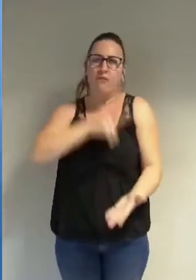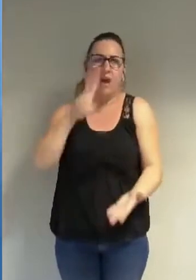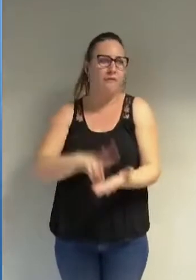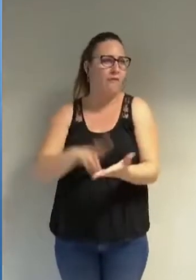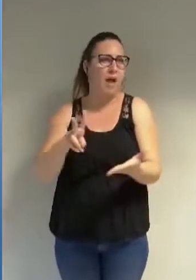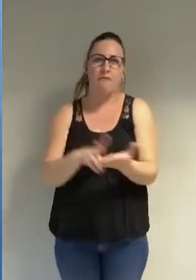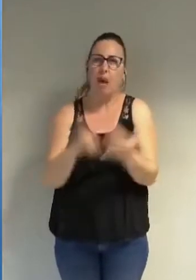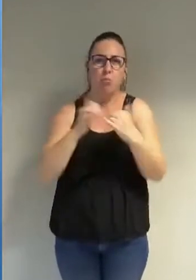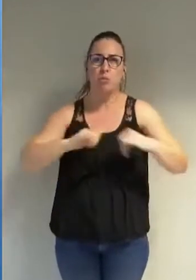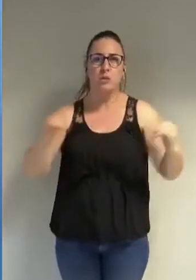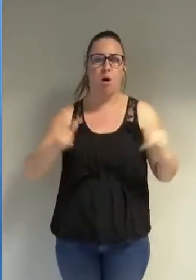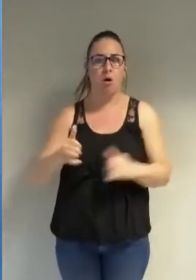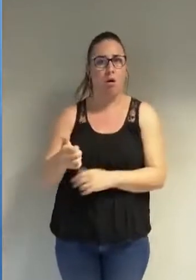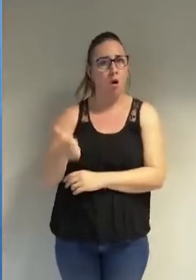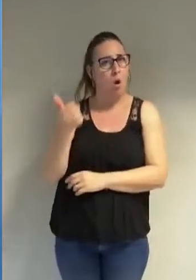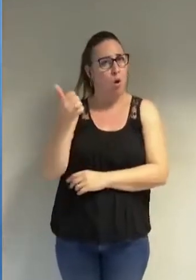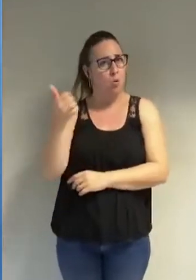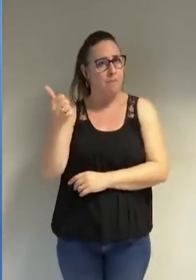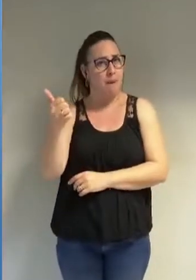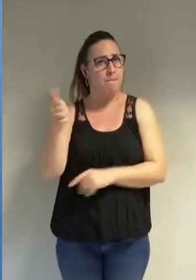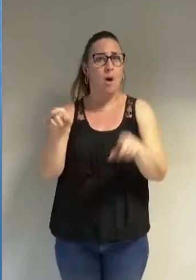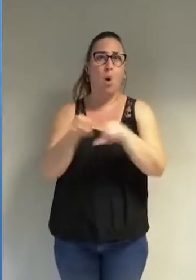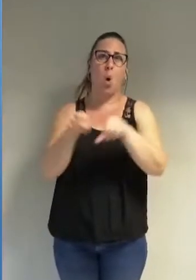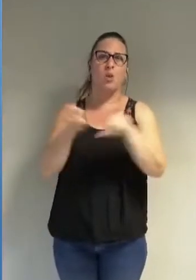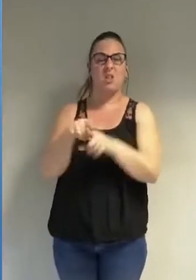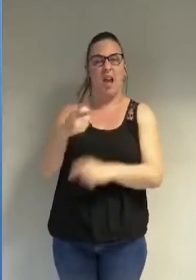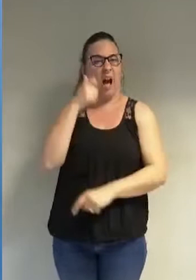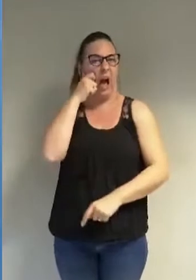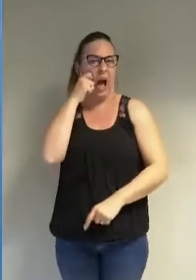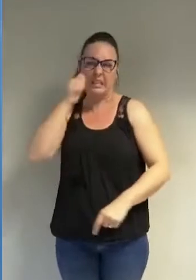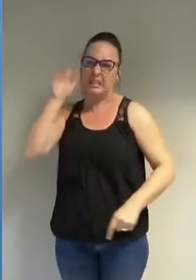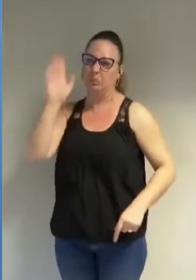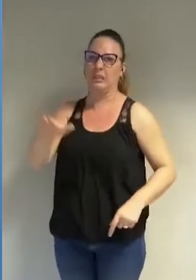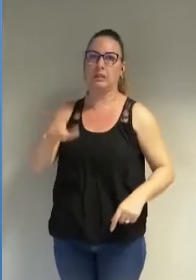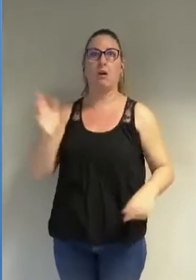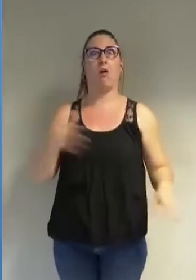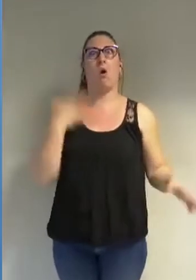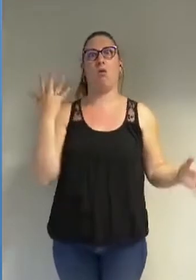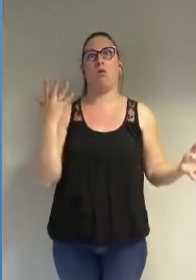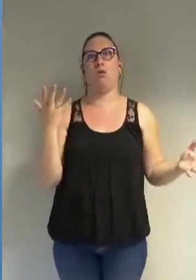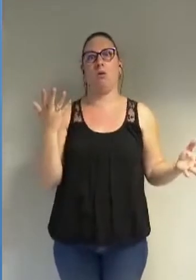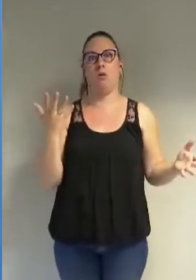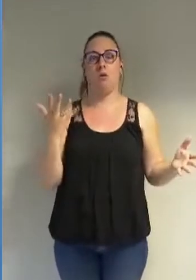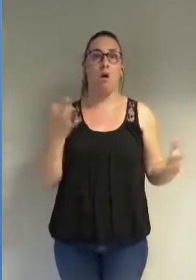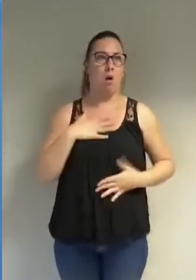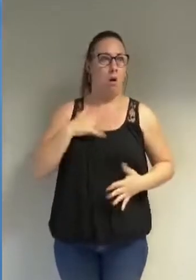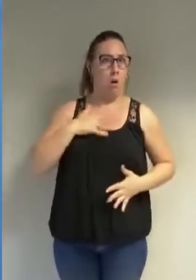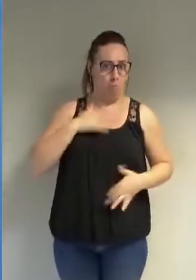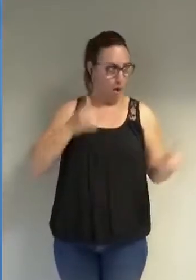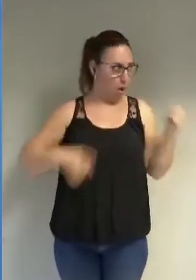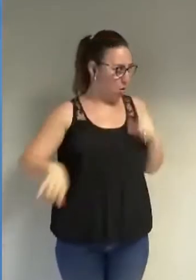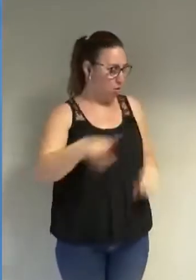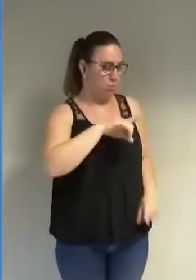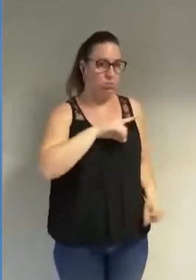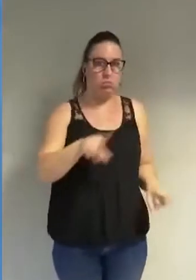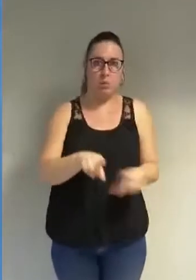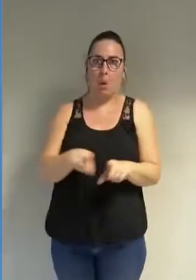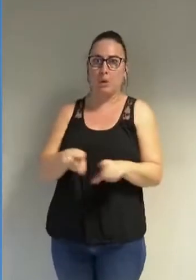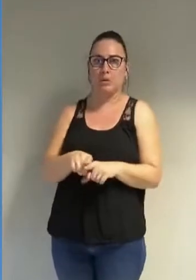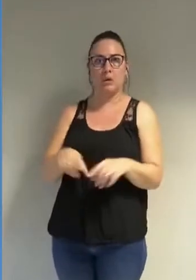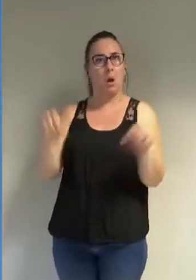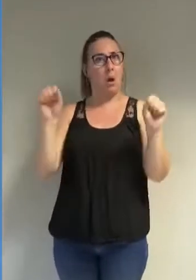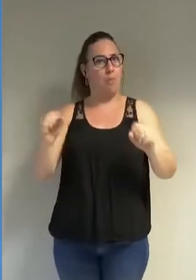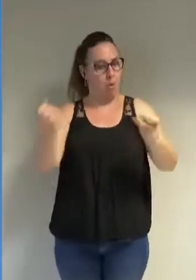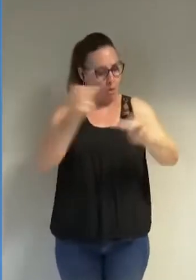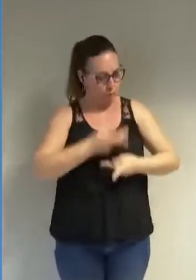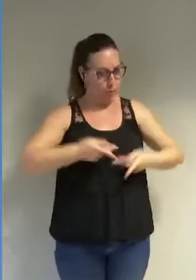lui ne sera pas targué d'être raciste heureusement ce que nous craignons tous d'ailleurs quand on peut se permettre de